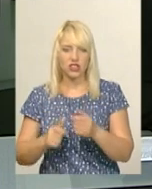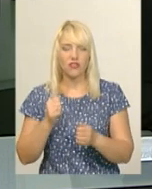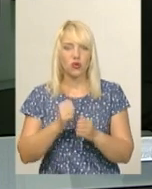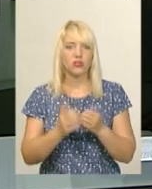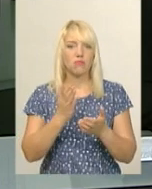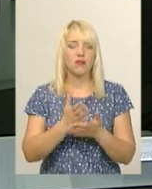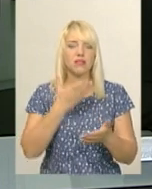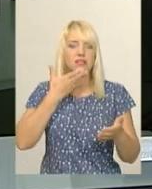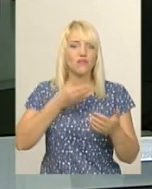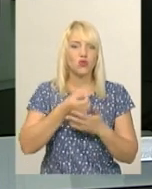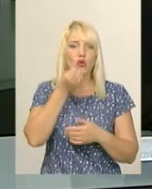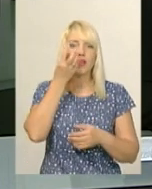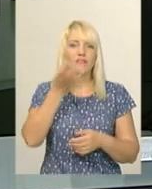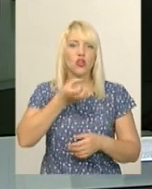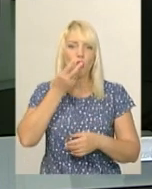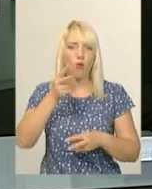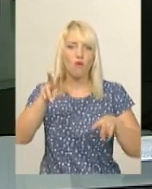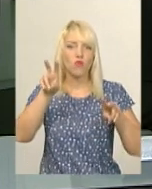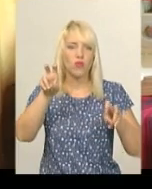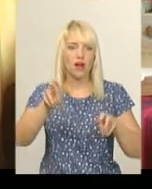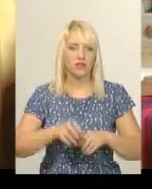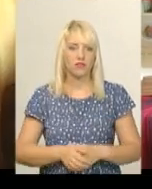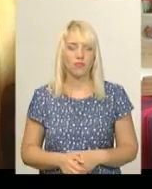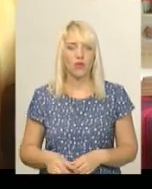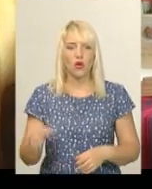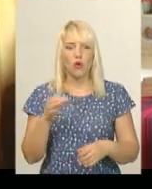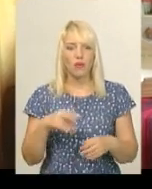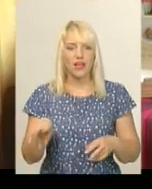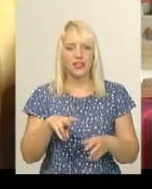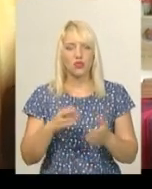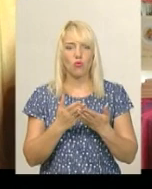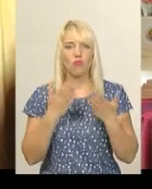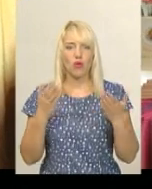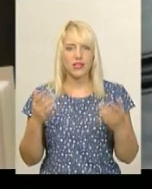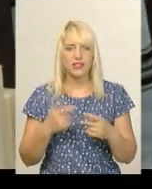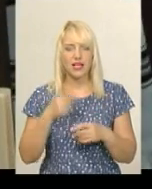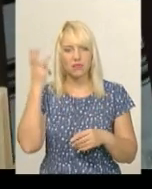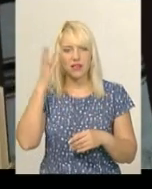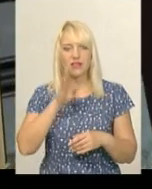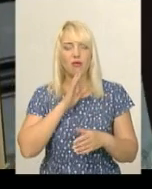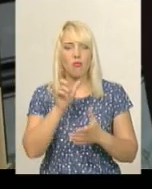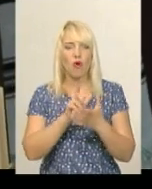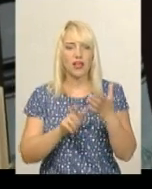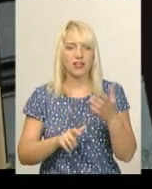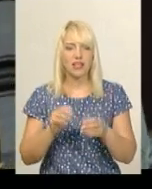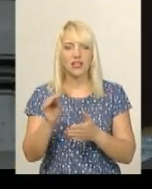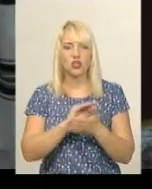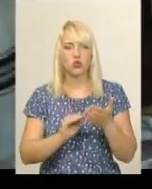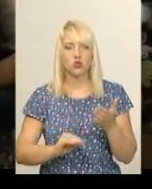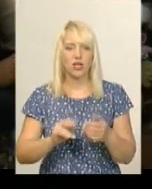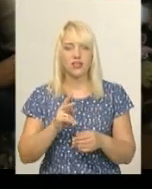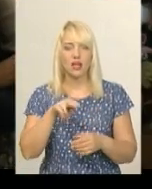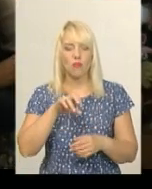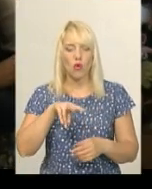назву. Про що ця книга дізнавалась Ірина Хижа. В обласному літературному музеї хмельницька поетеса і журналістка Наталія Поліщук